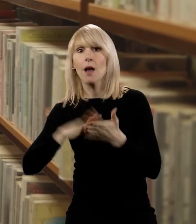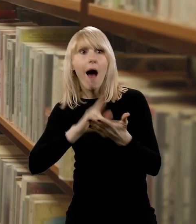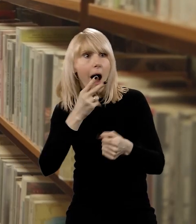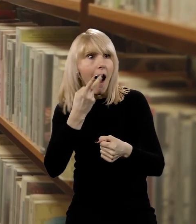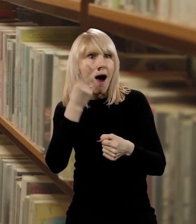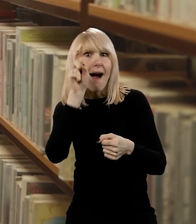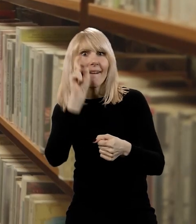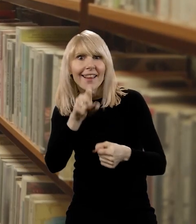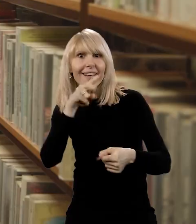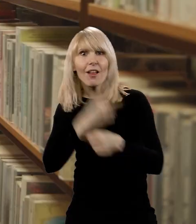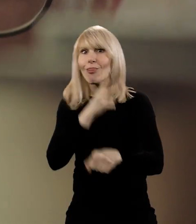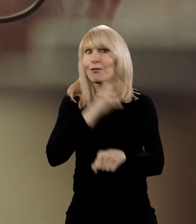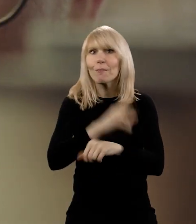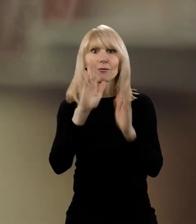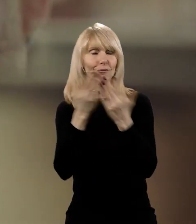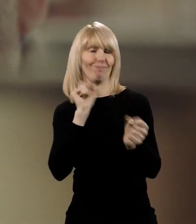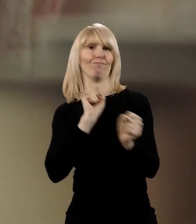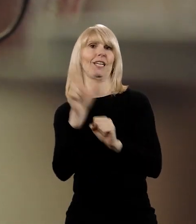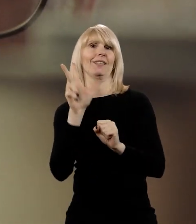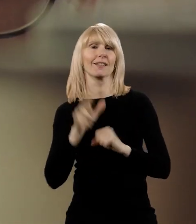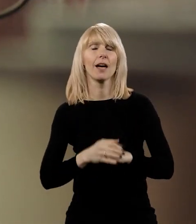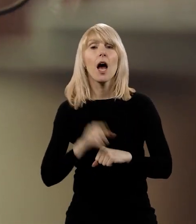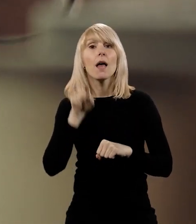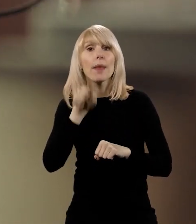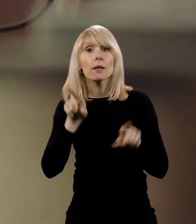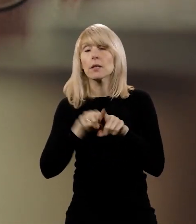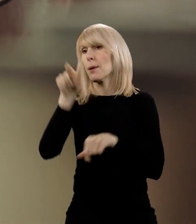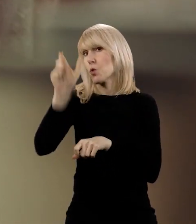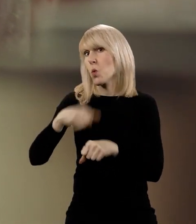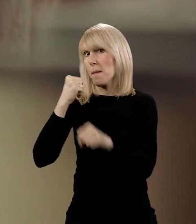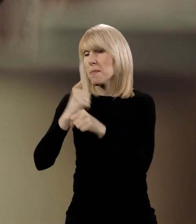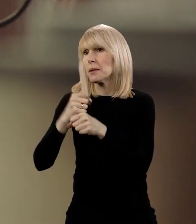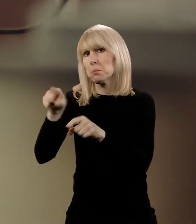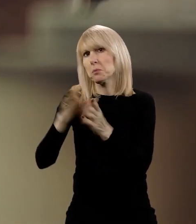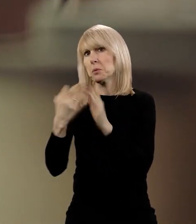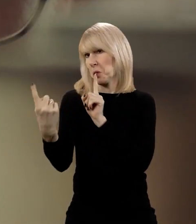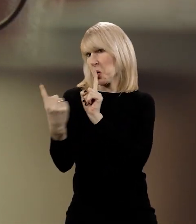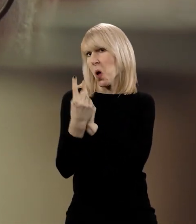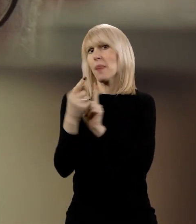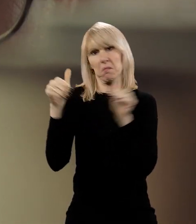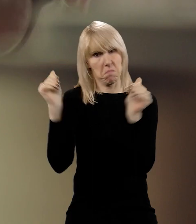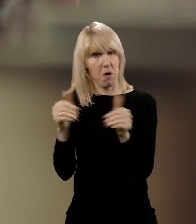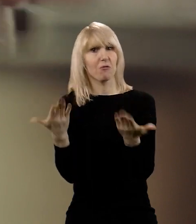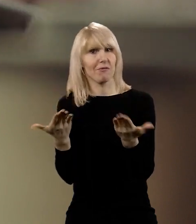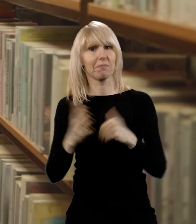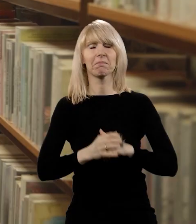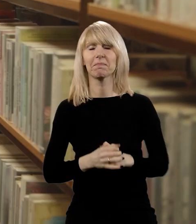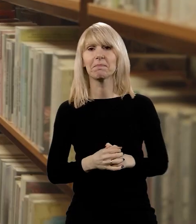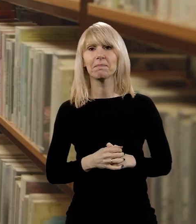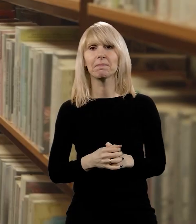książki. Zawsze też możemy udać się do osoby pracującej w bibliotece, jeśli ktoś woli kontakt z żywym człowiekiem.